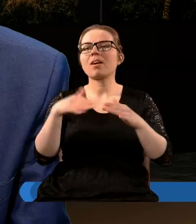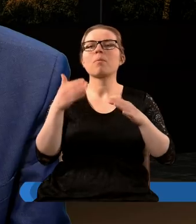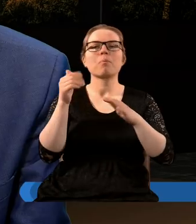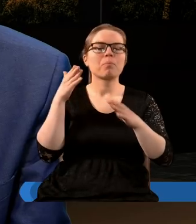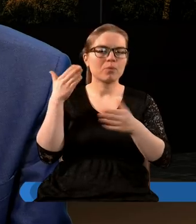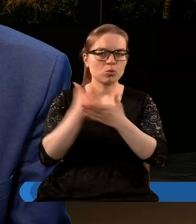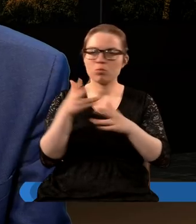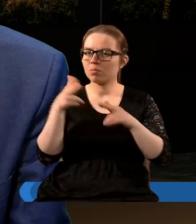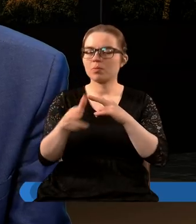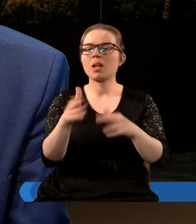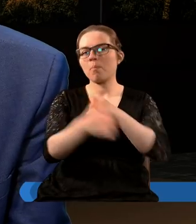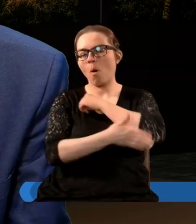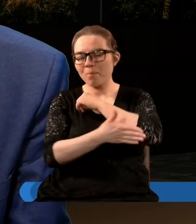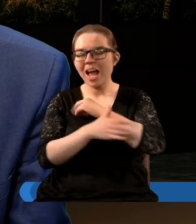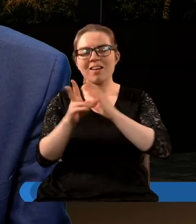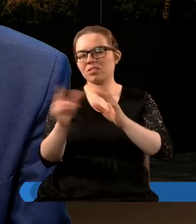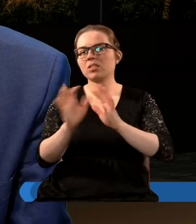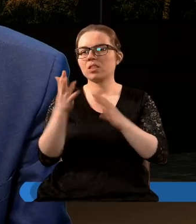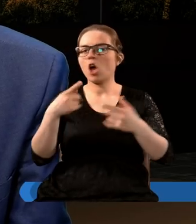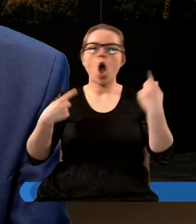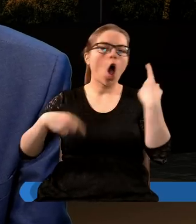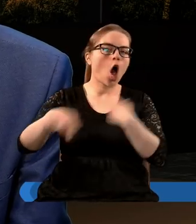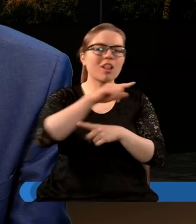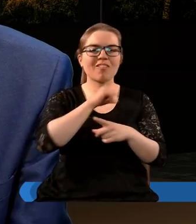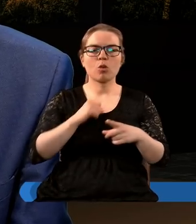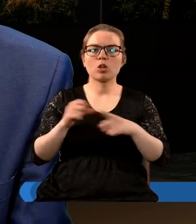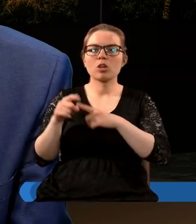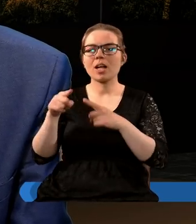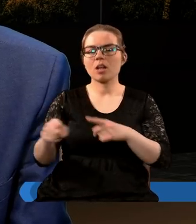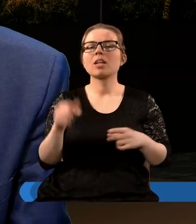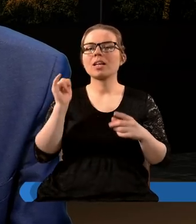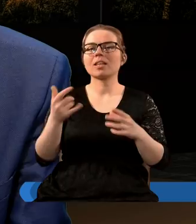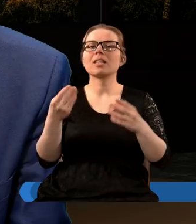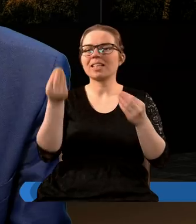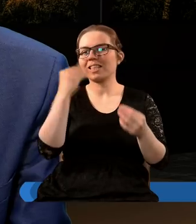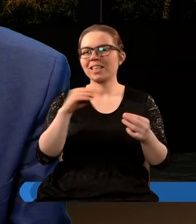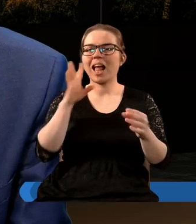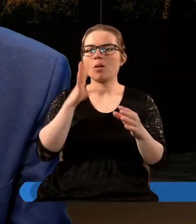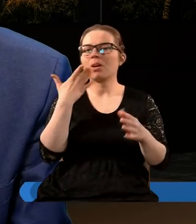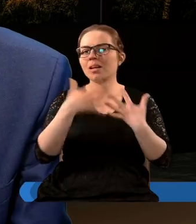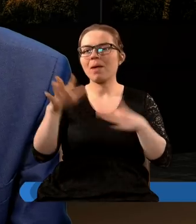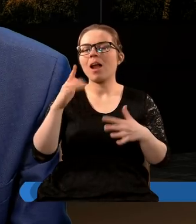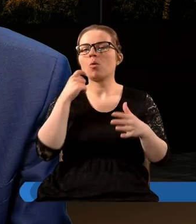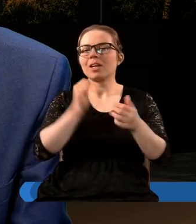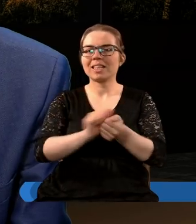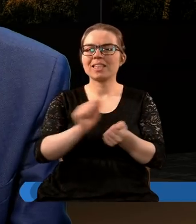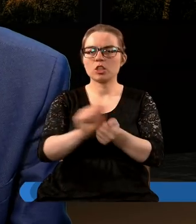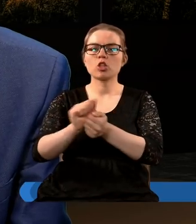przestaną a nie tylko przestaną popierać odwrócą się zjedzą spalą i zniszczą